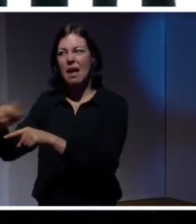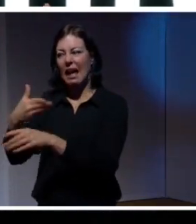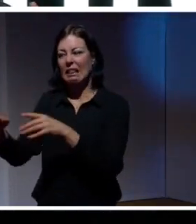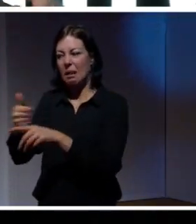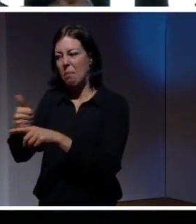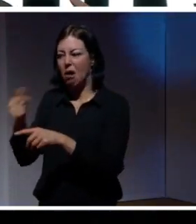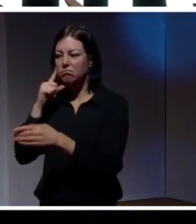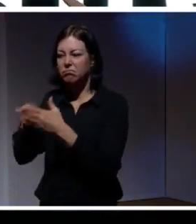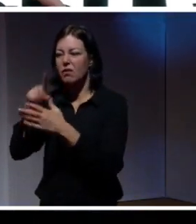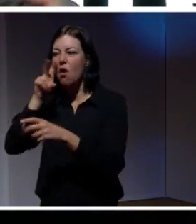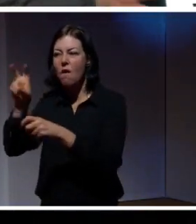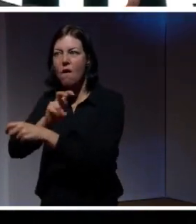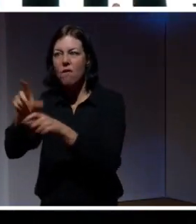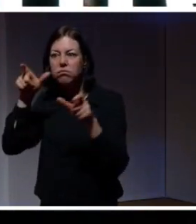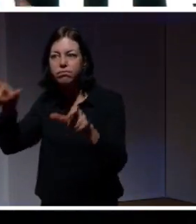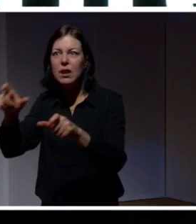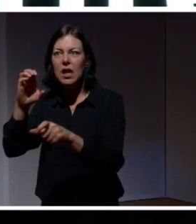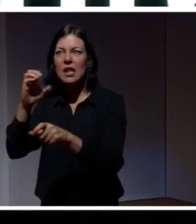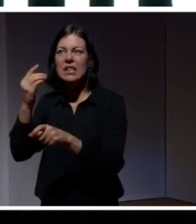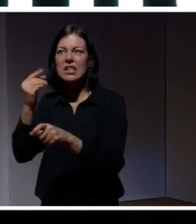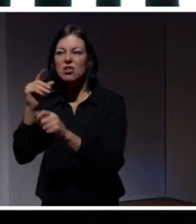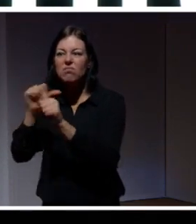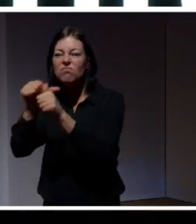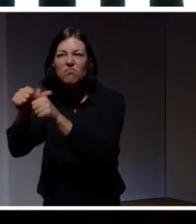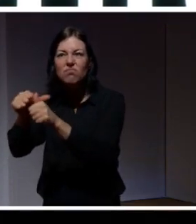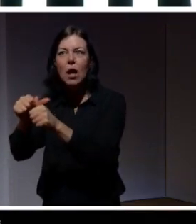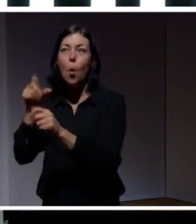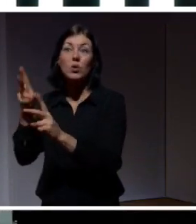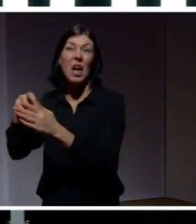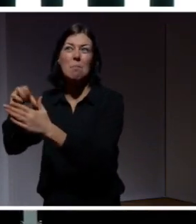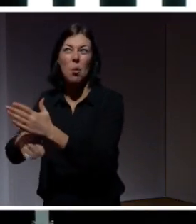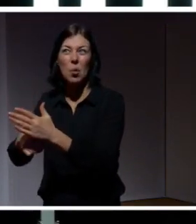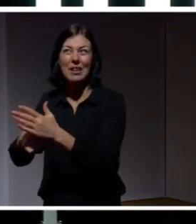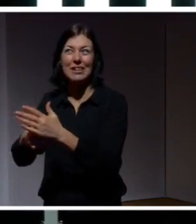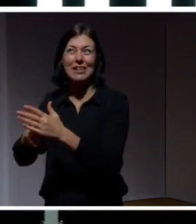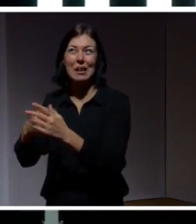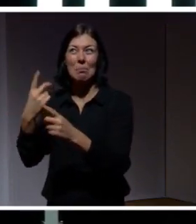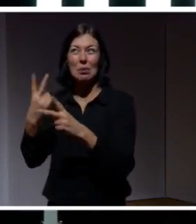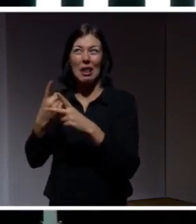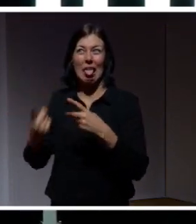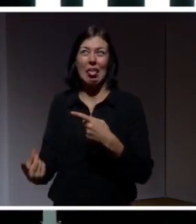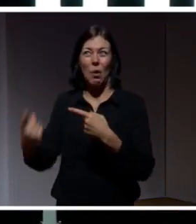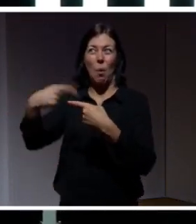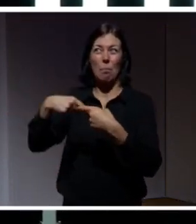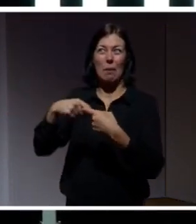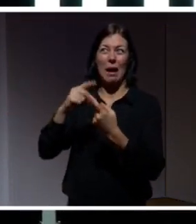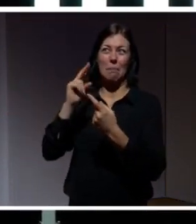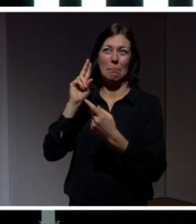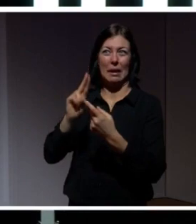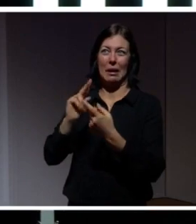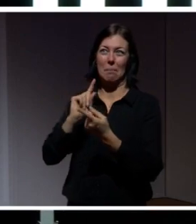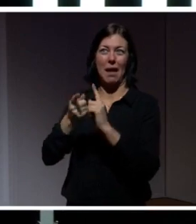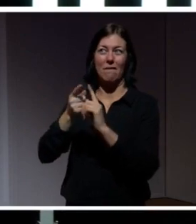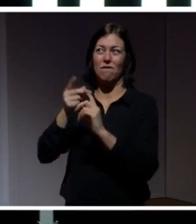övervakning och stalking, utan också mord. då kanske den här parallellen gick lite för långt, tyckte han. Jag kommer återkomma